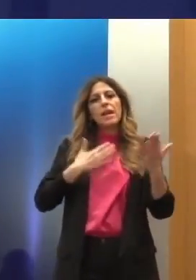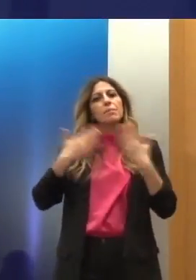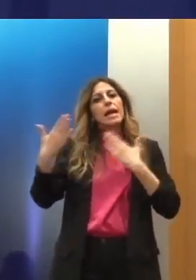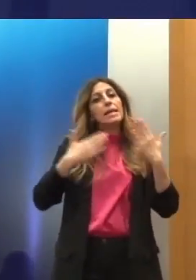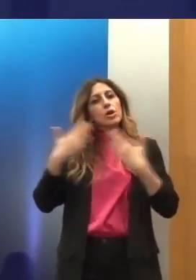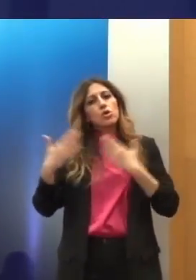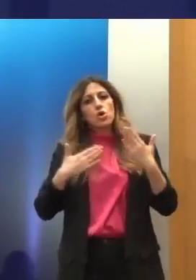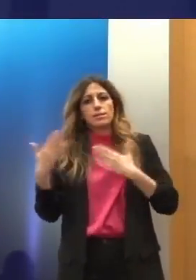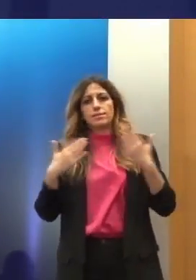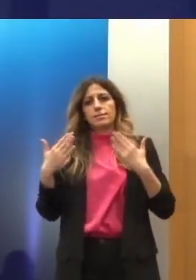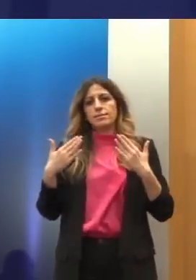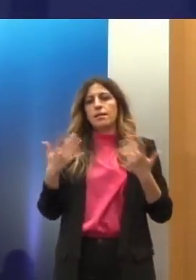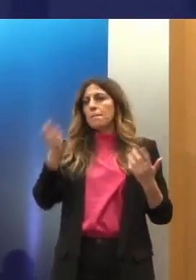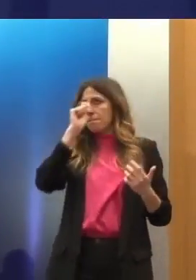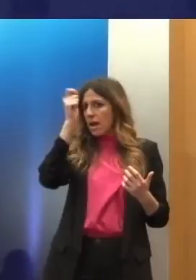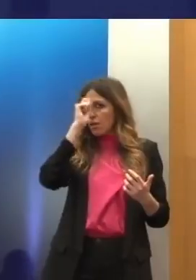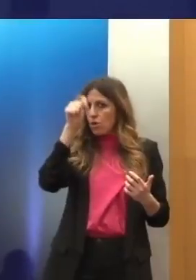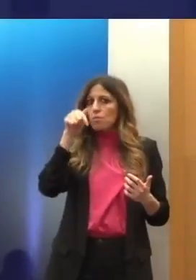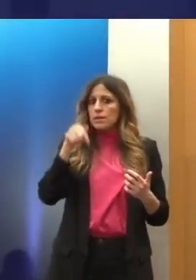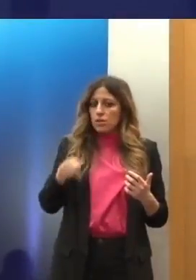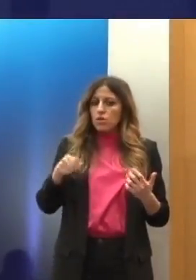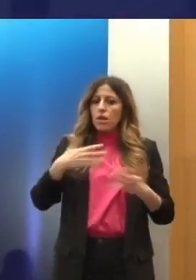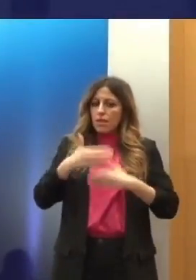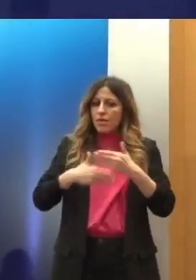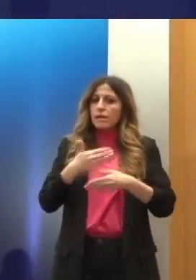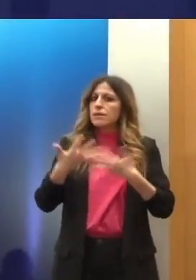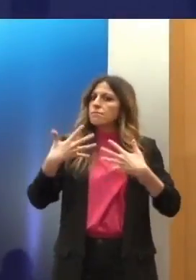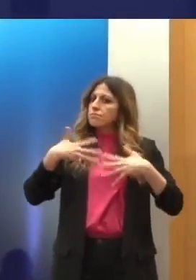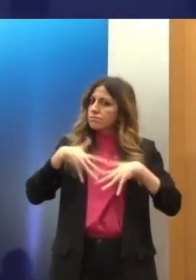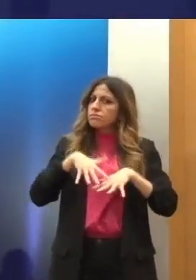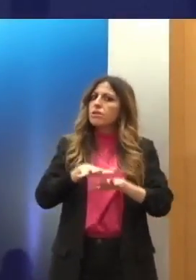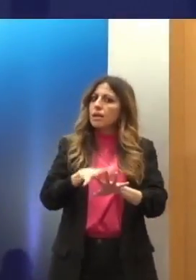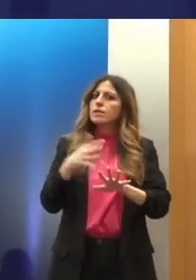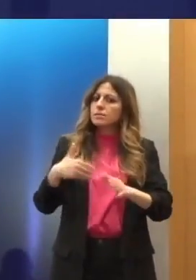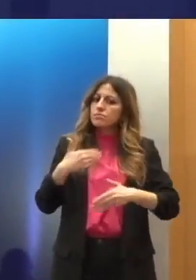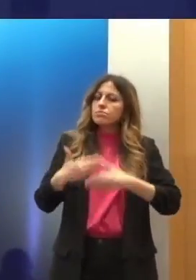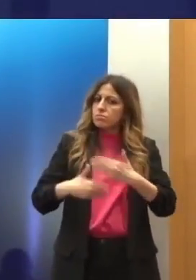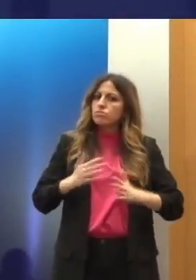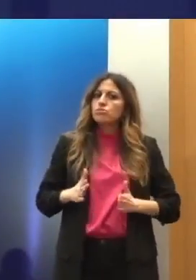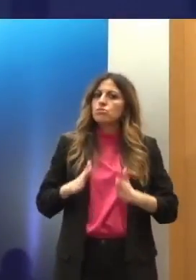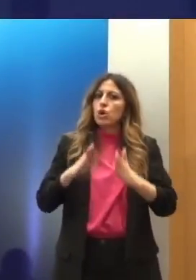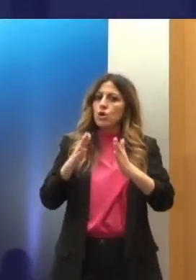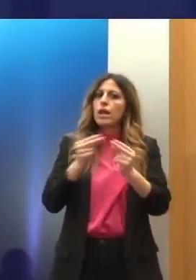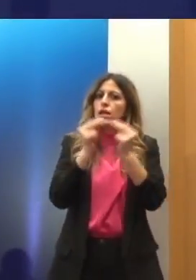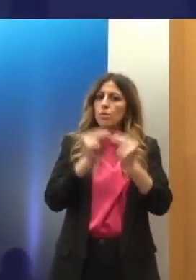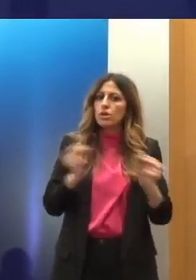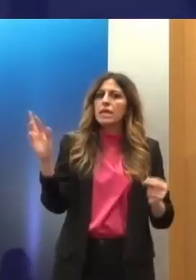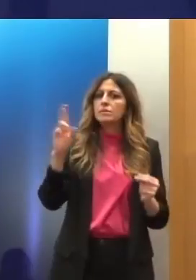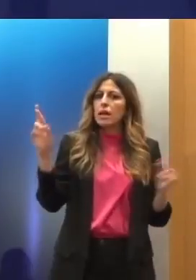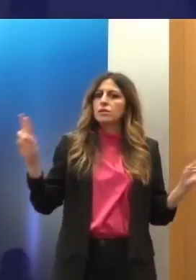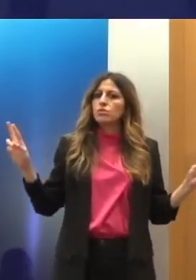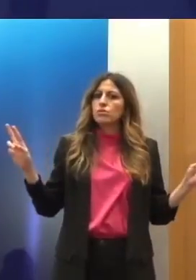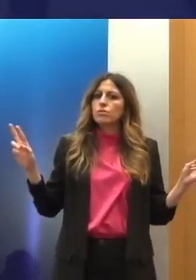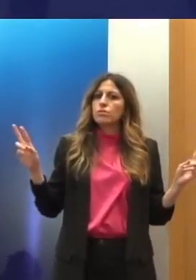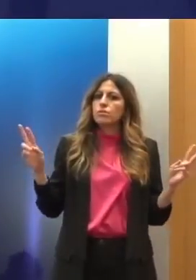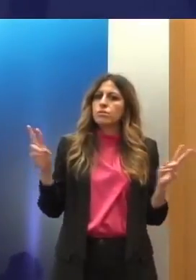αποδεκτή η διαδικασία της ένταξης των νεοσεχωμένων μεταναστών και προσφύγων στη χώρα θα